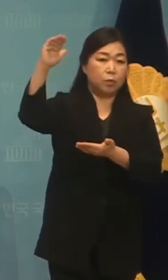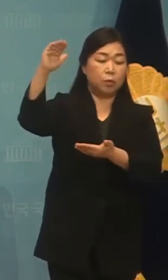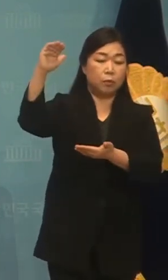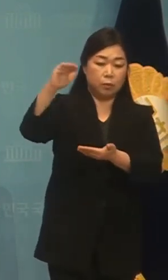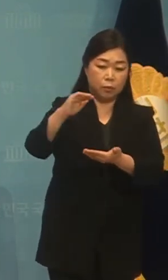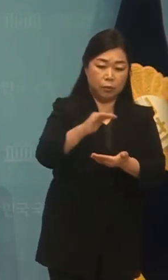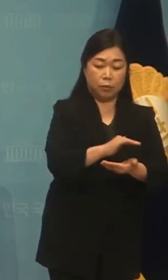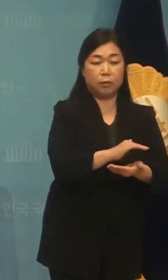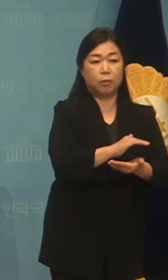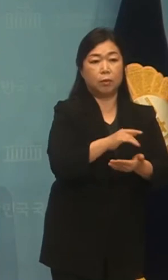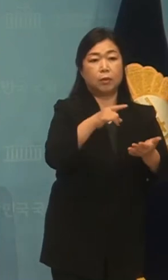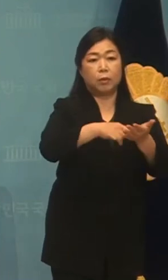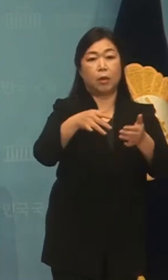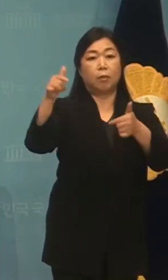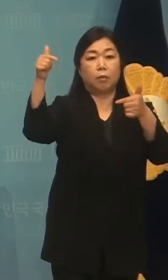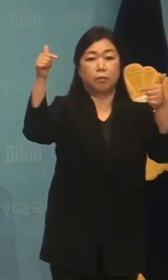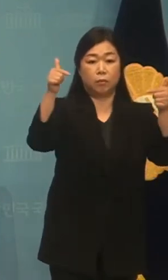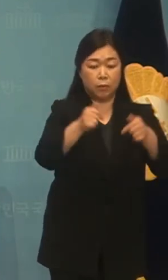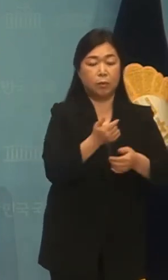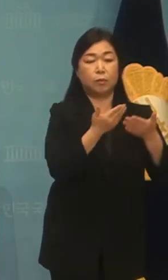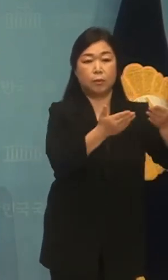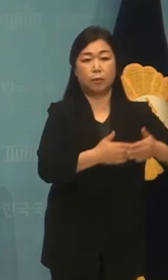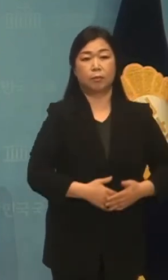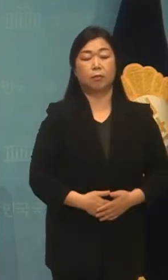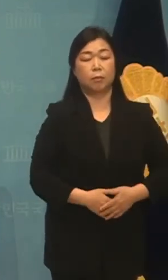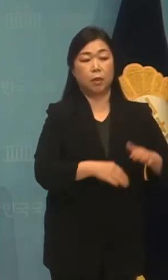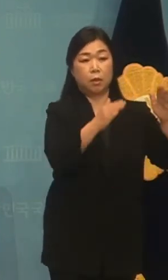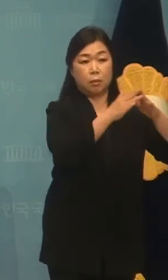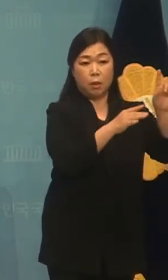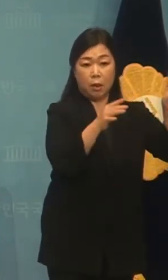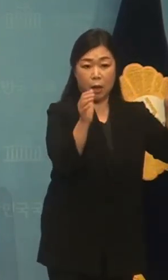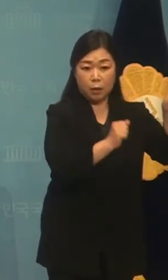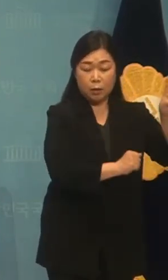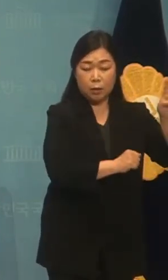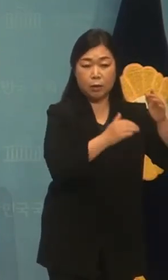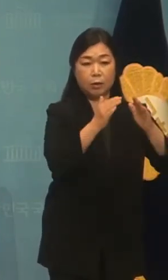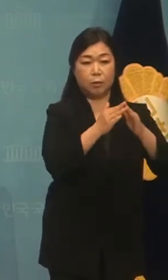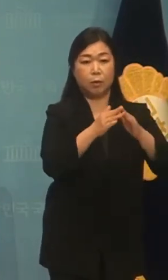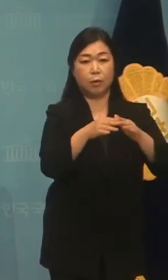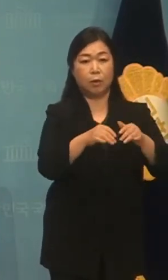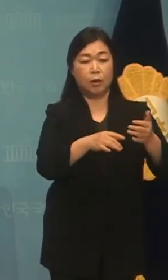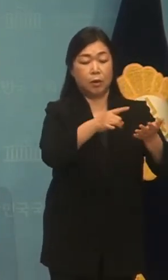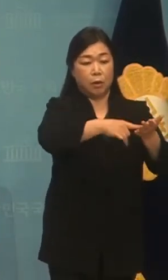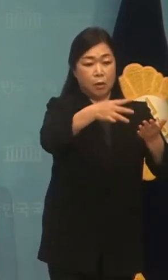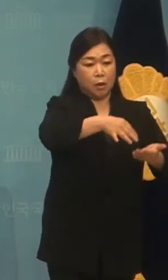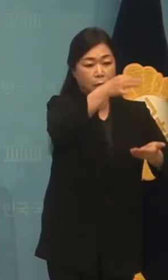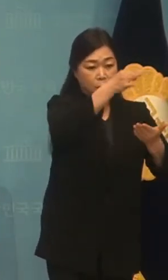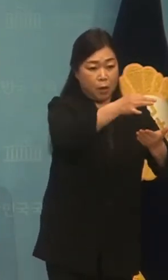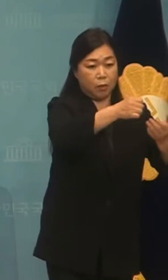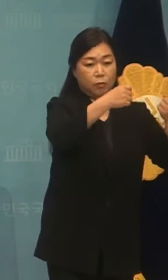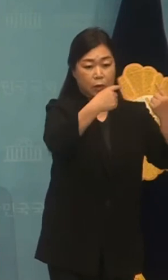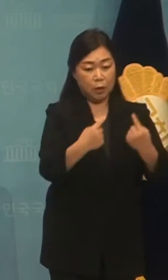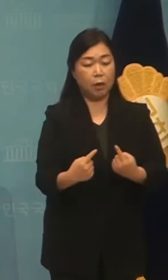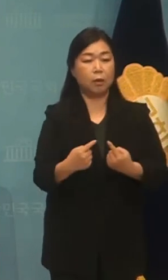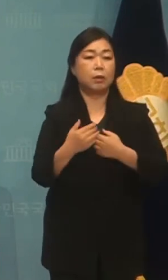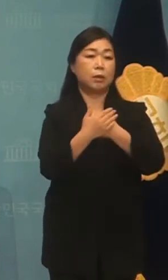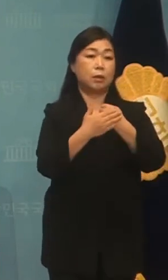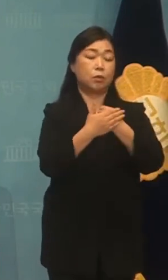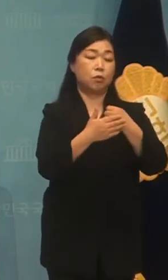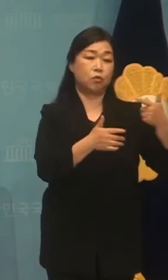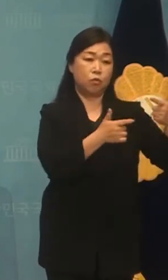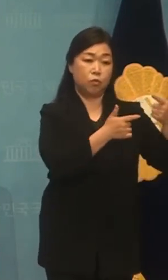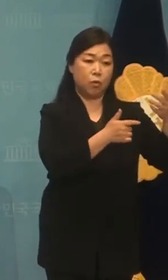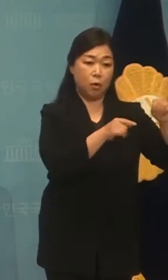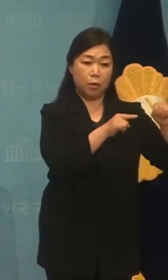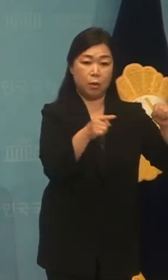세율을 인하였습니다. 특히 일괄공주택에 한해 적용되는 재산세이나 탕례 기준을 한해 6억